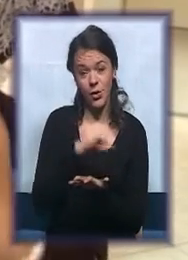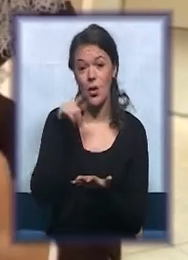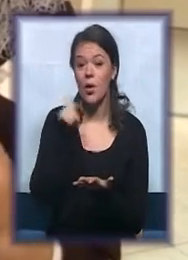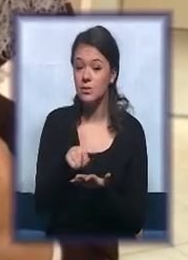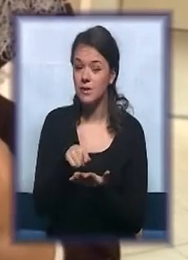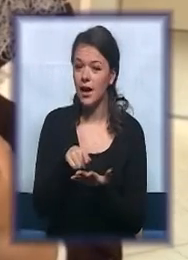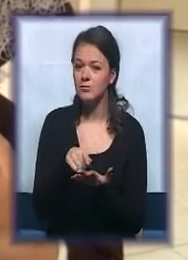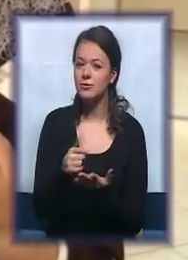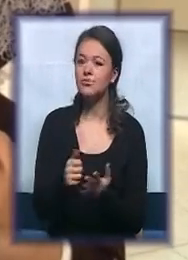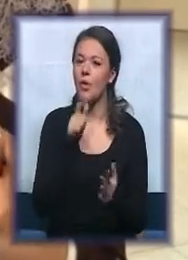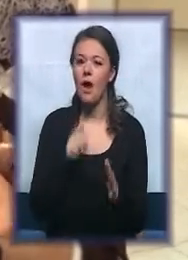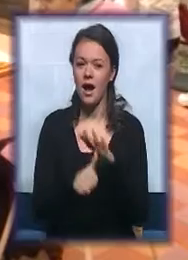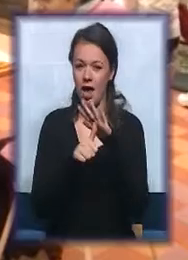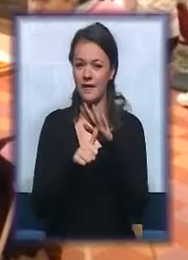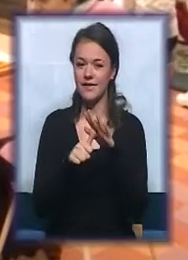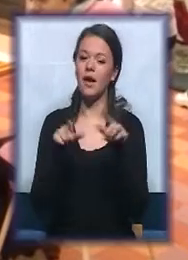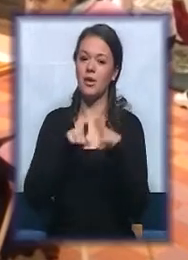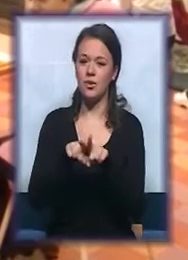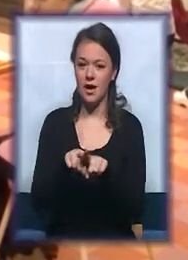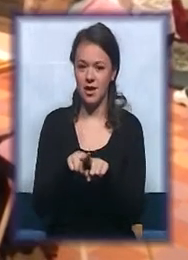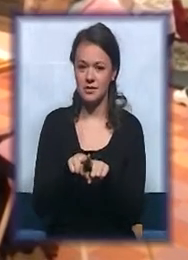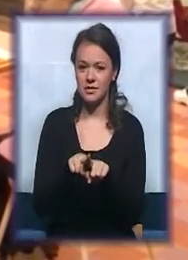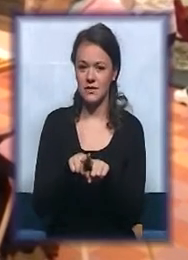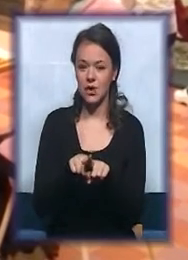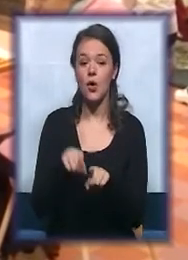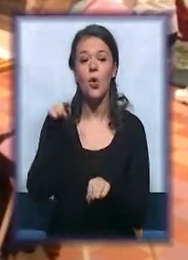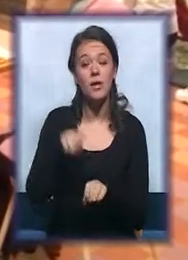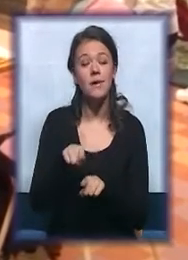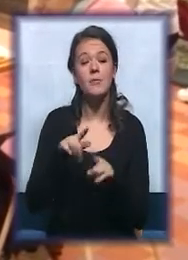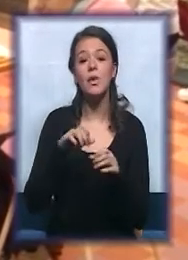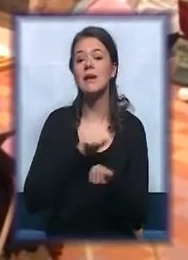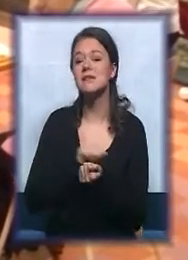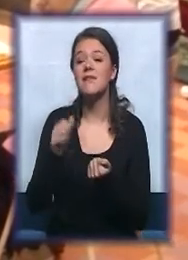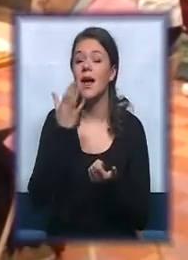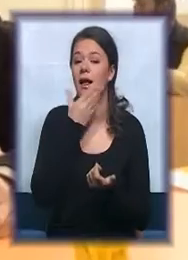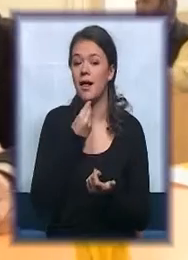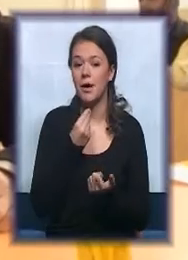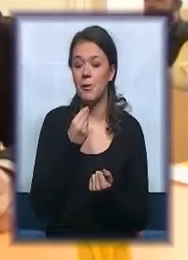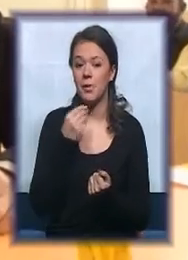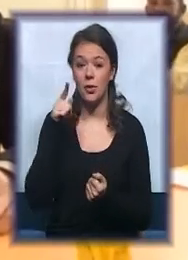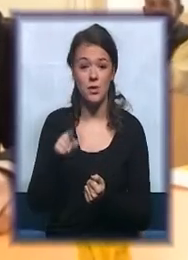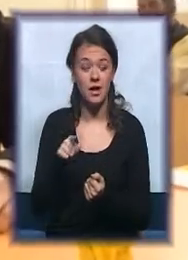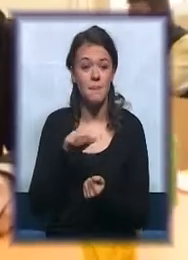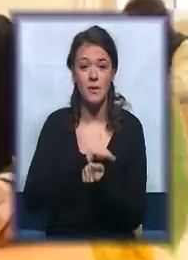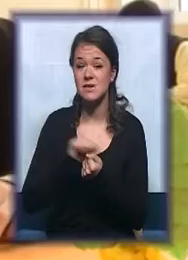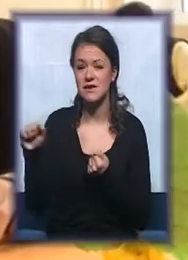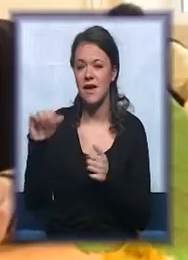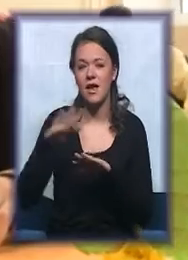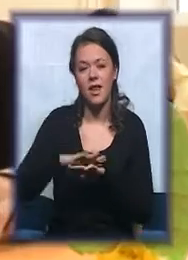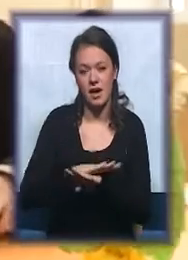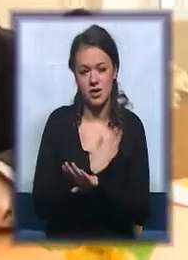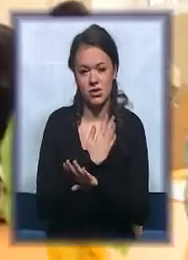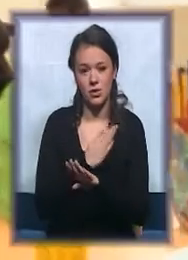caruje drugarstvo. U njemu je sve lepo. U njemu je sve